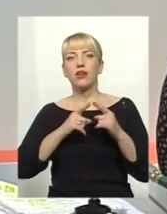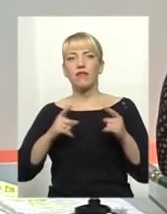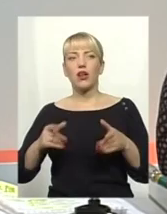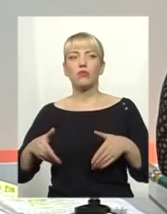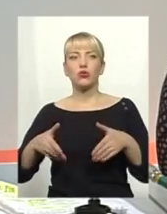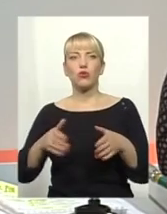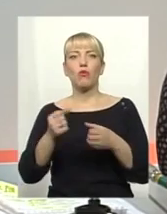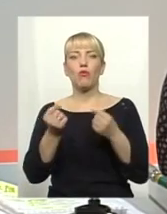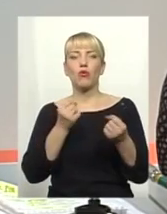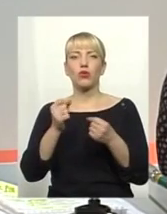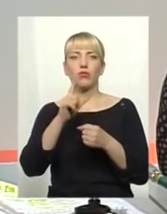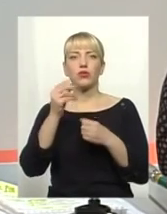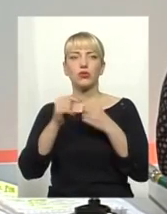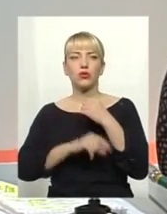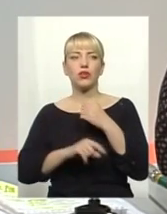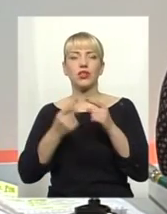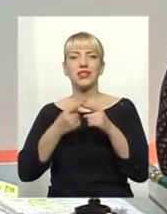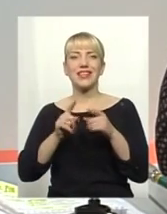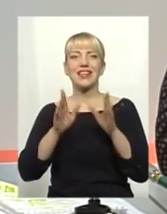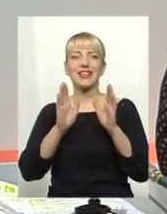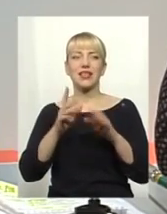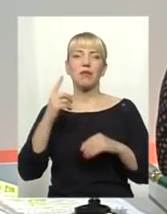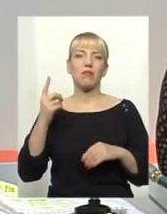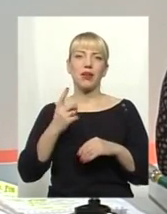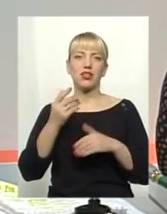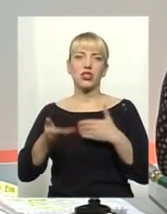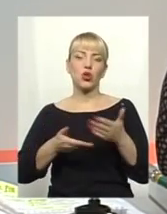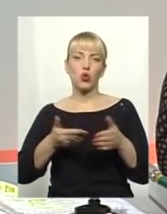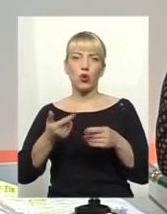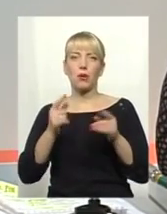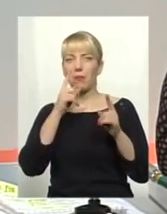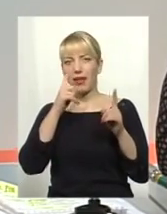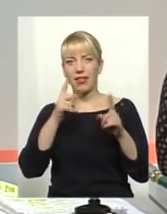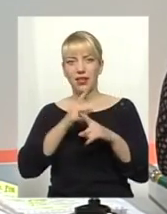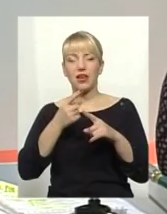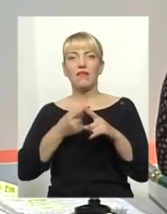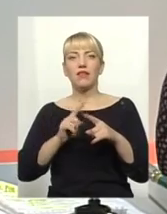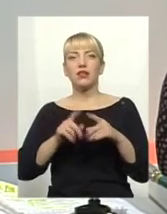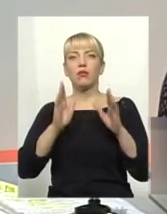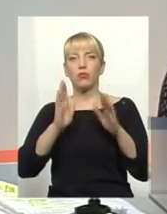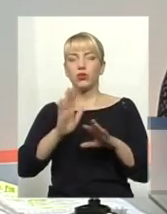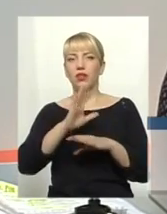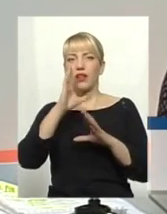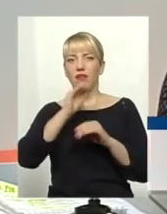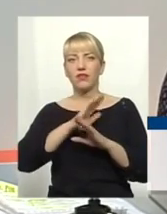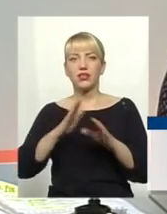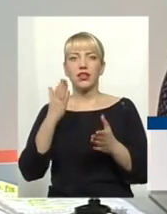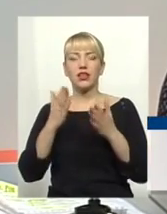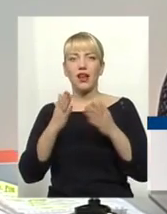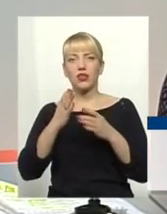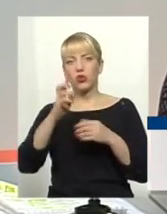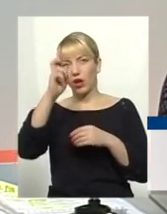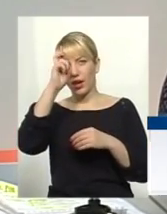з корупцією. І це тільки перший крок, маленький. Він буде неефективний, якщо країна,